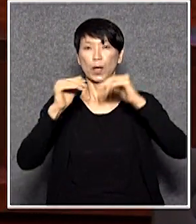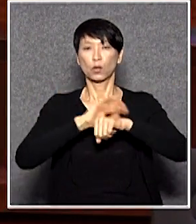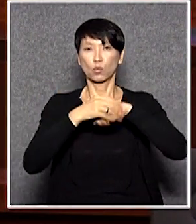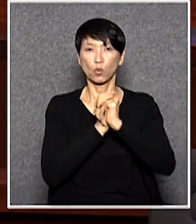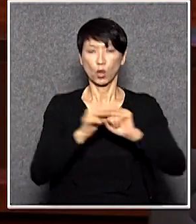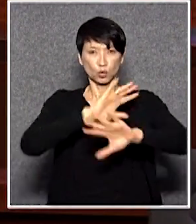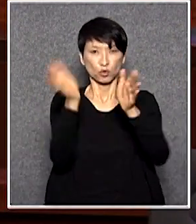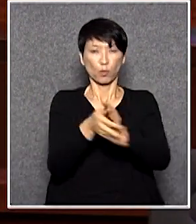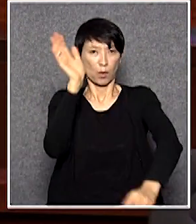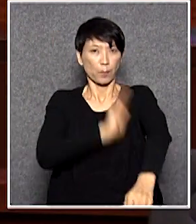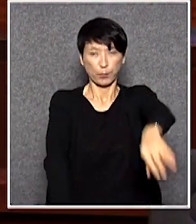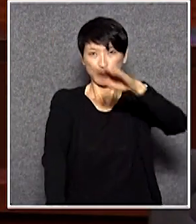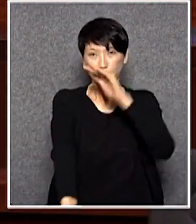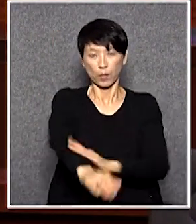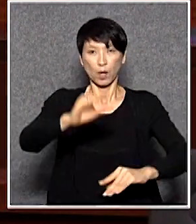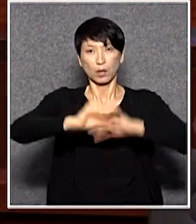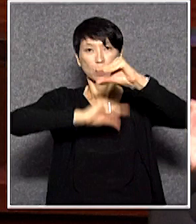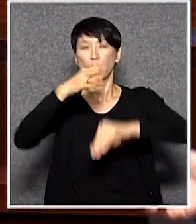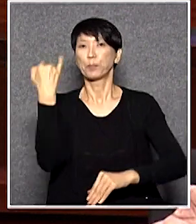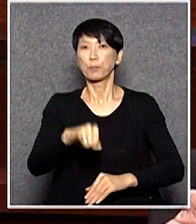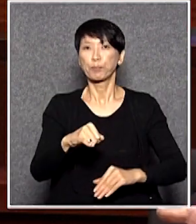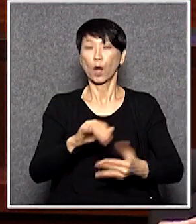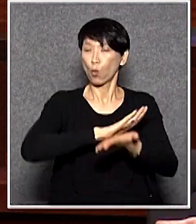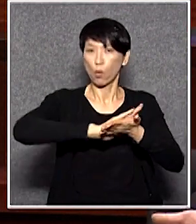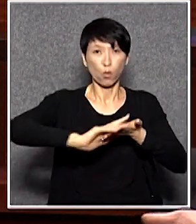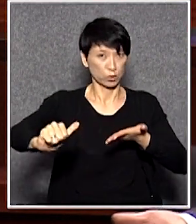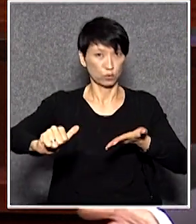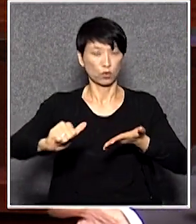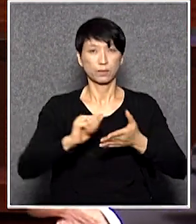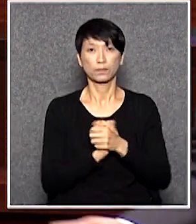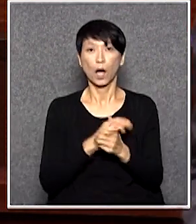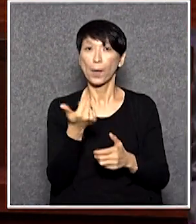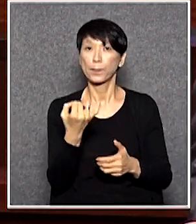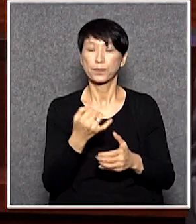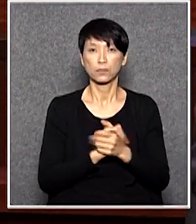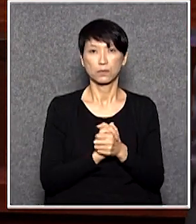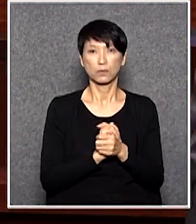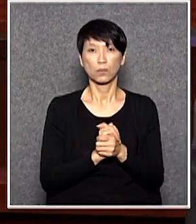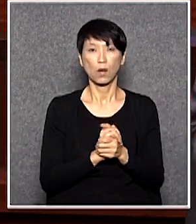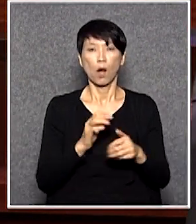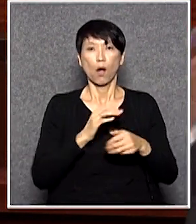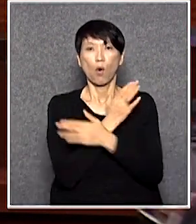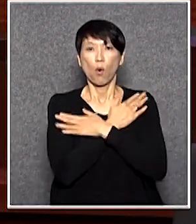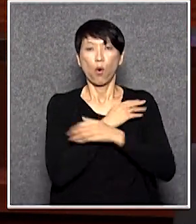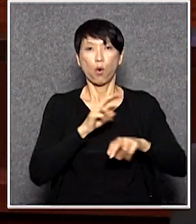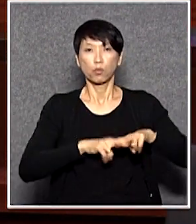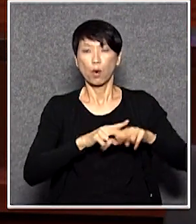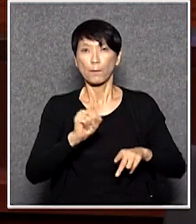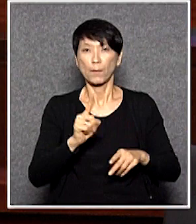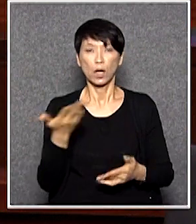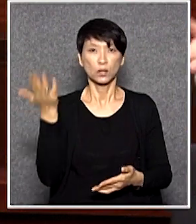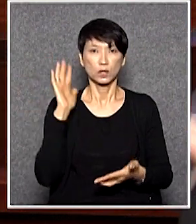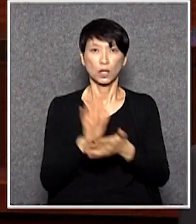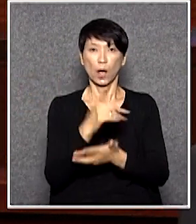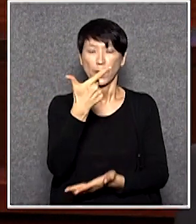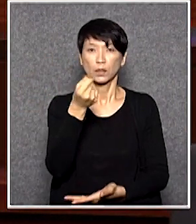奴才可以建造起來的清楚得都不得了什麼叫愛國八九十年前這些智